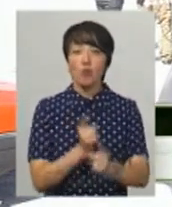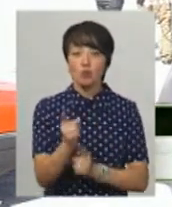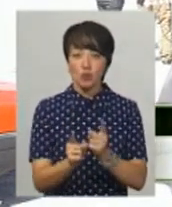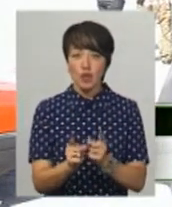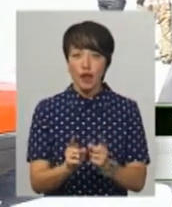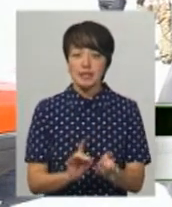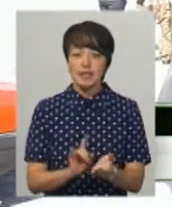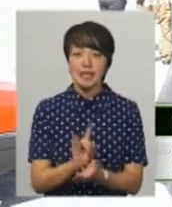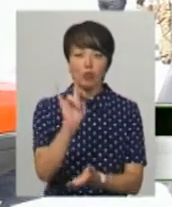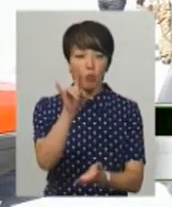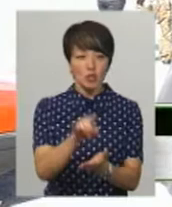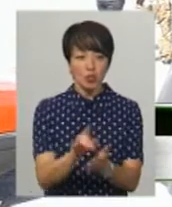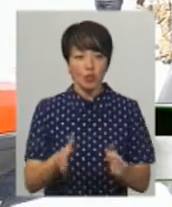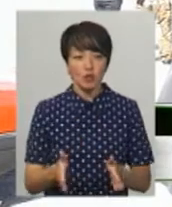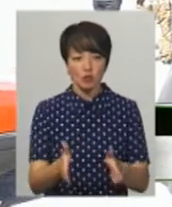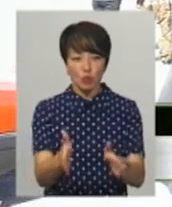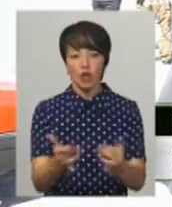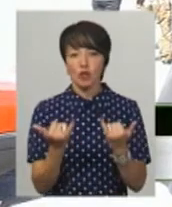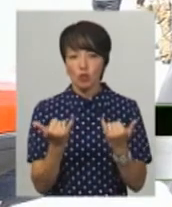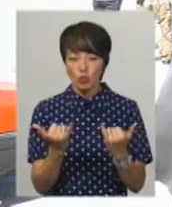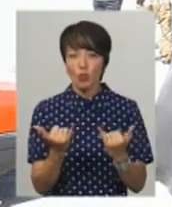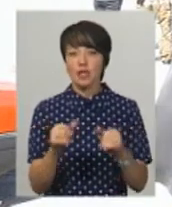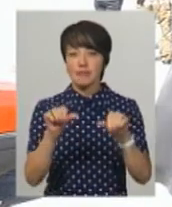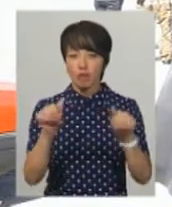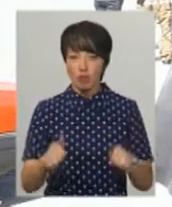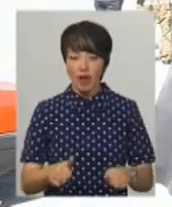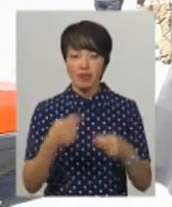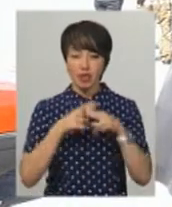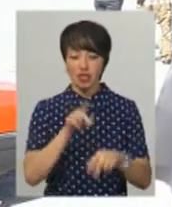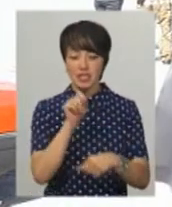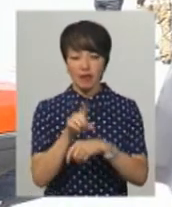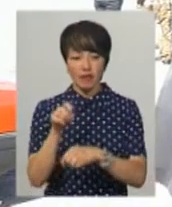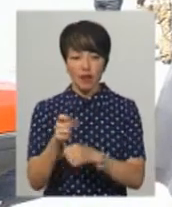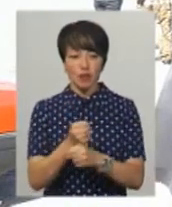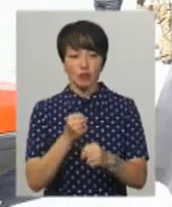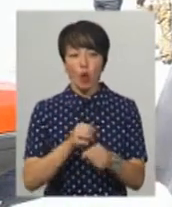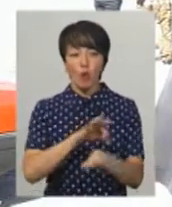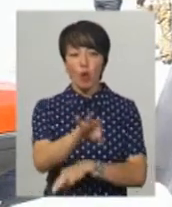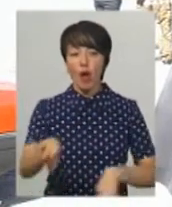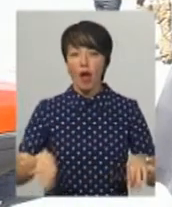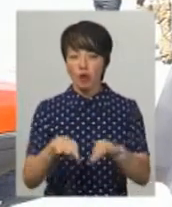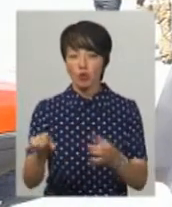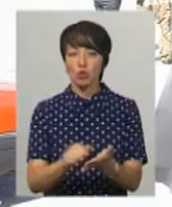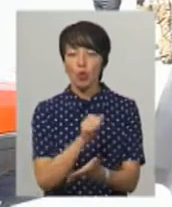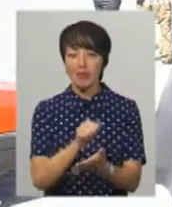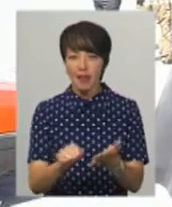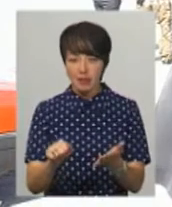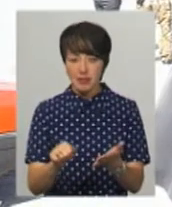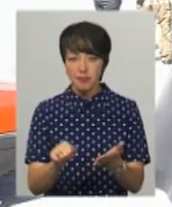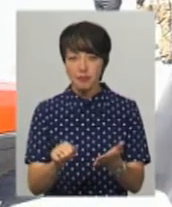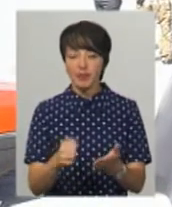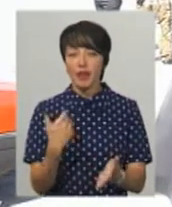-посадкової смуги. Тому ми сьогодні сформували технічні завдання для розроблення проєктно-кошторисної документації.